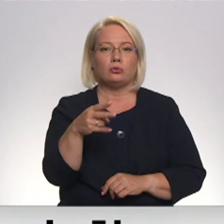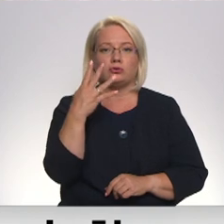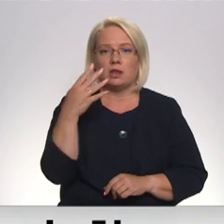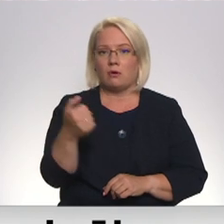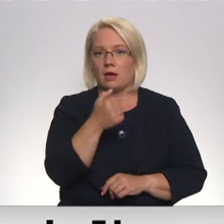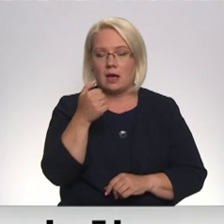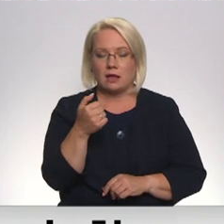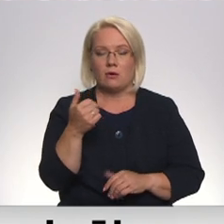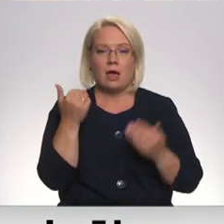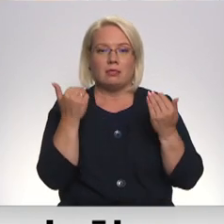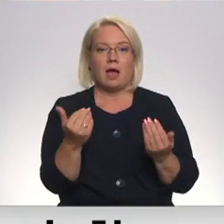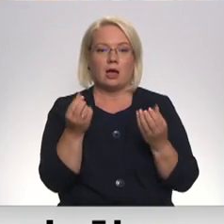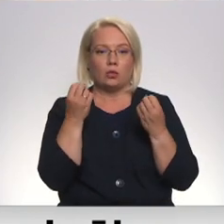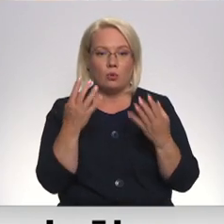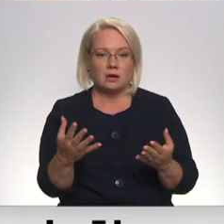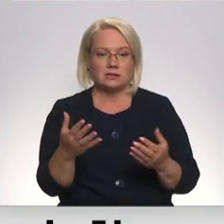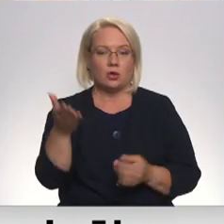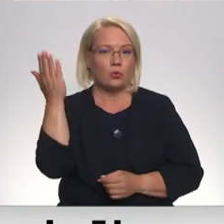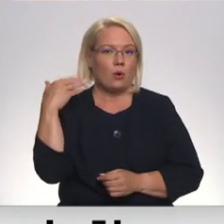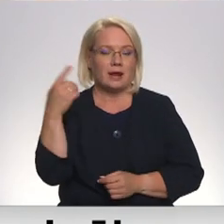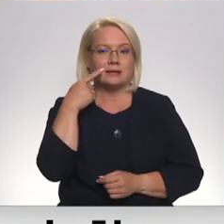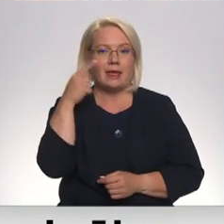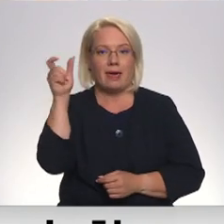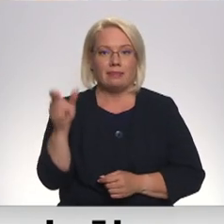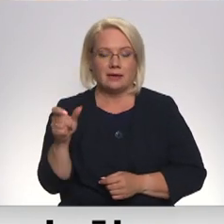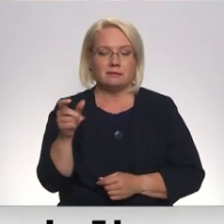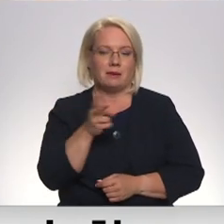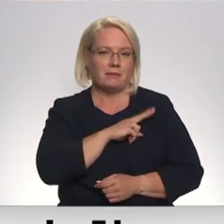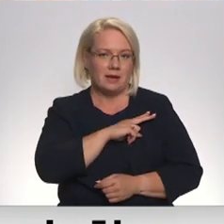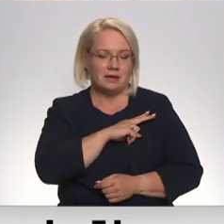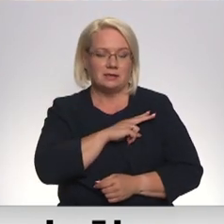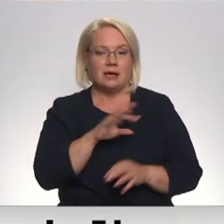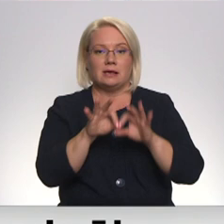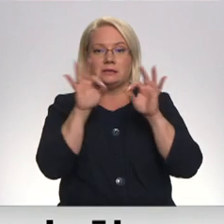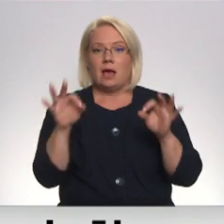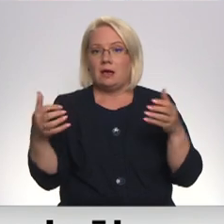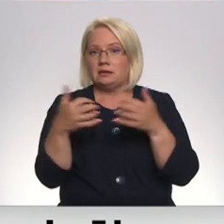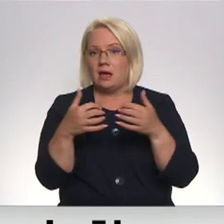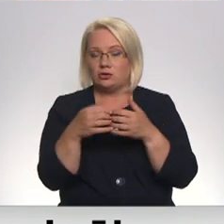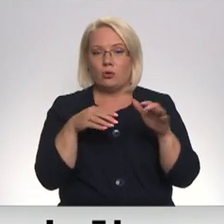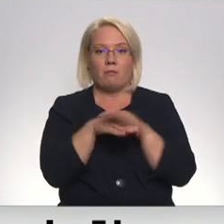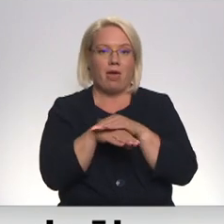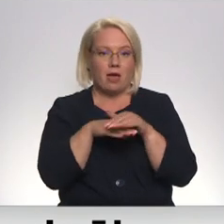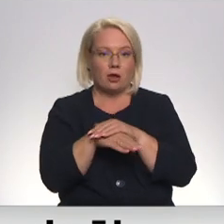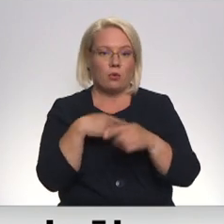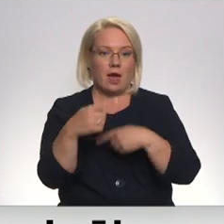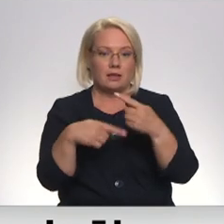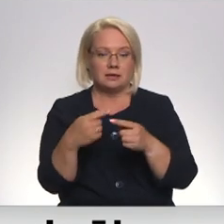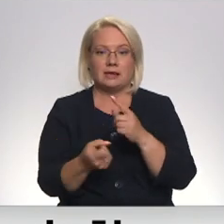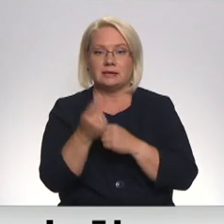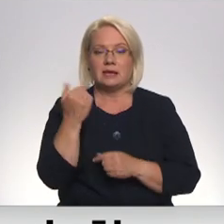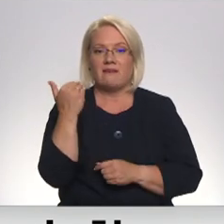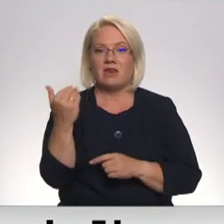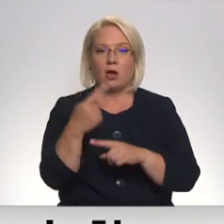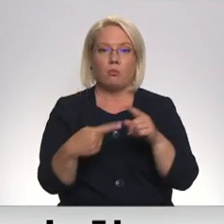gada. Kā šobrīd noskaidrojies, jo tobrīd tētis bija aizgājis mūžībā. Sākās karš un bēgļu gaitas. Tikmēr izrādās, ka viņas